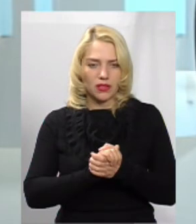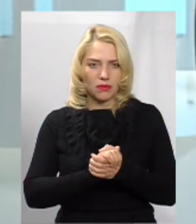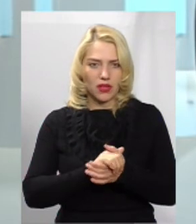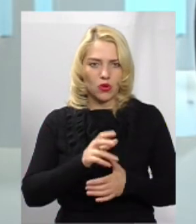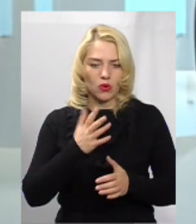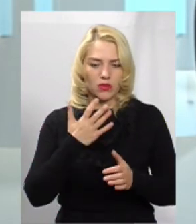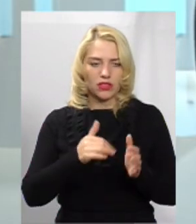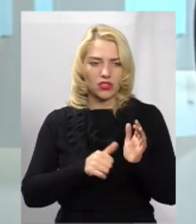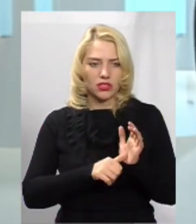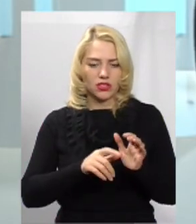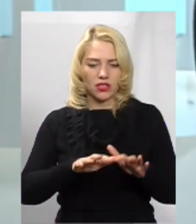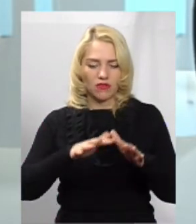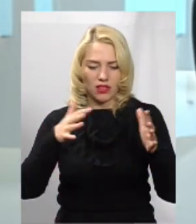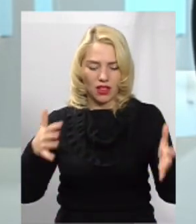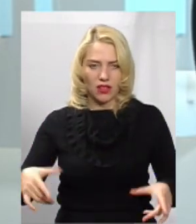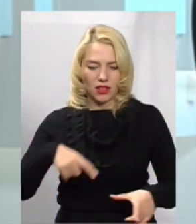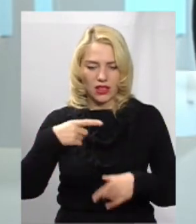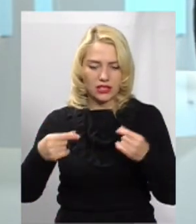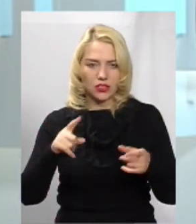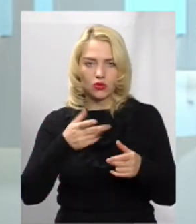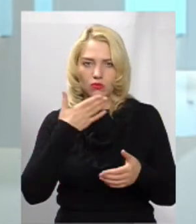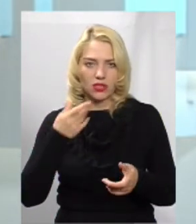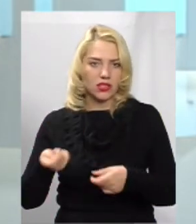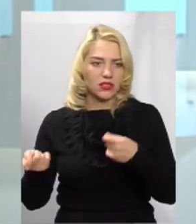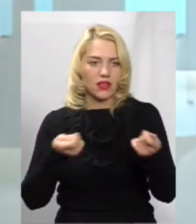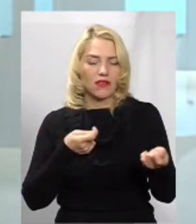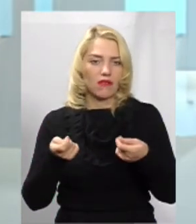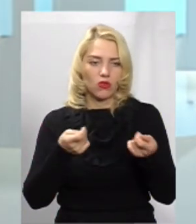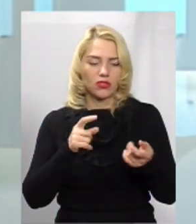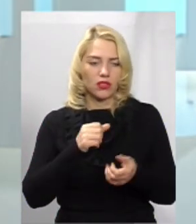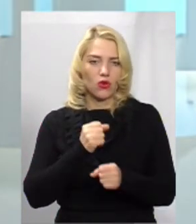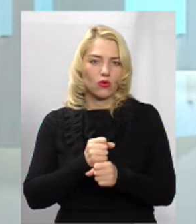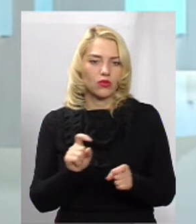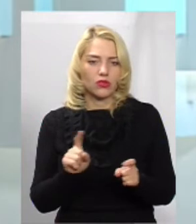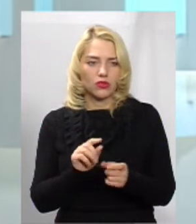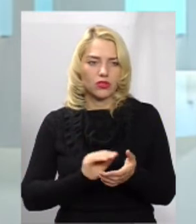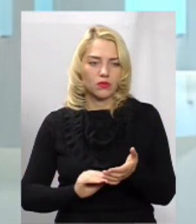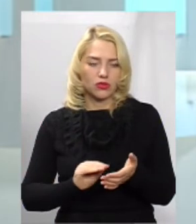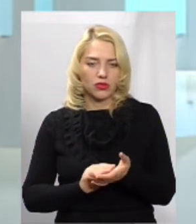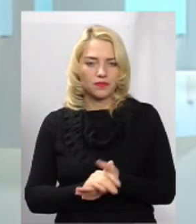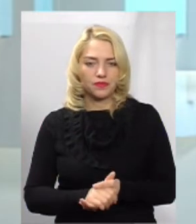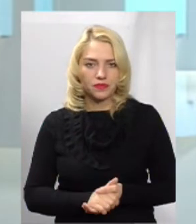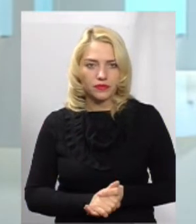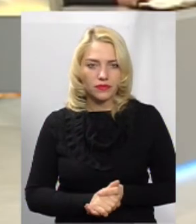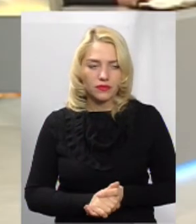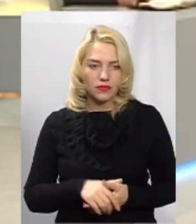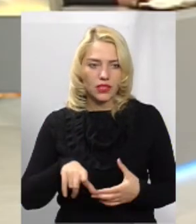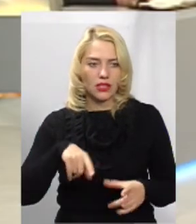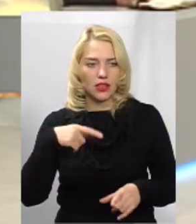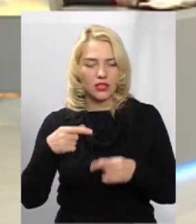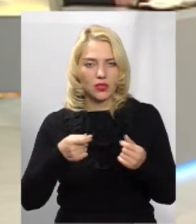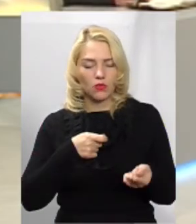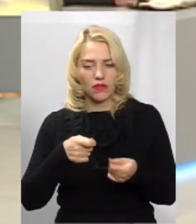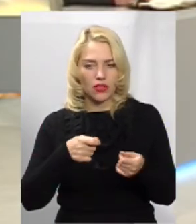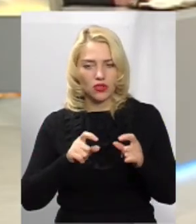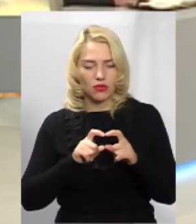листя заметено вкупа, чого не вивозять, робіть щось, пише Тетяна Пекарська. Так. Листя управляючі